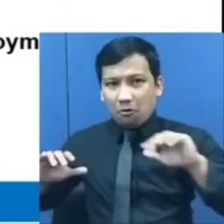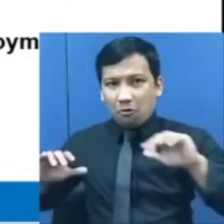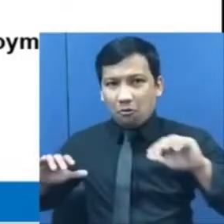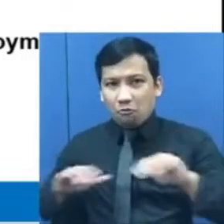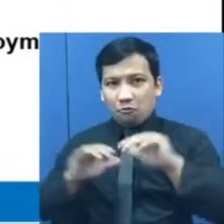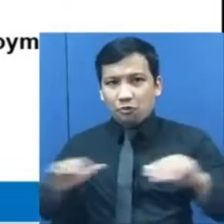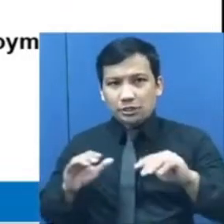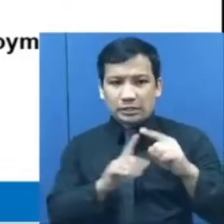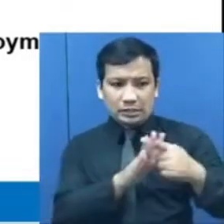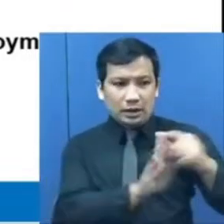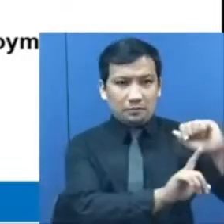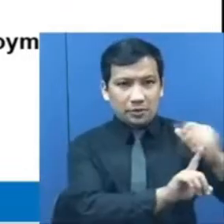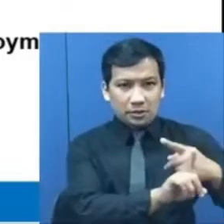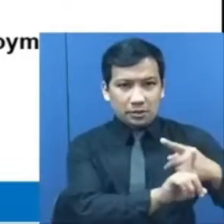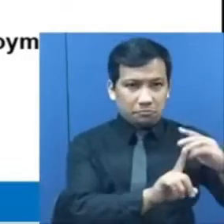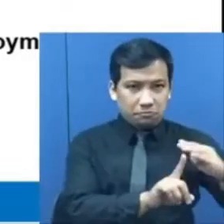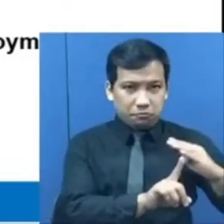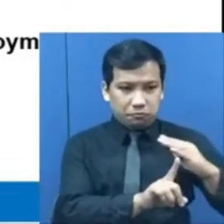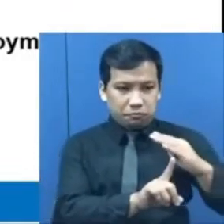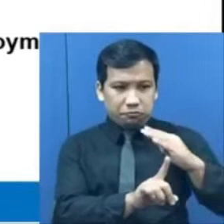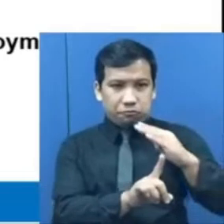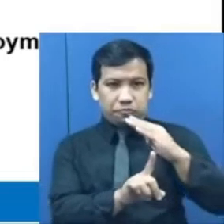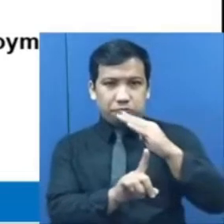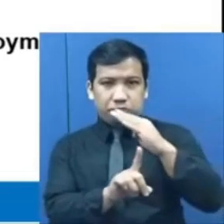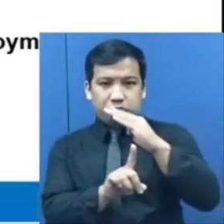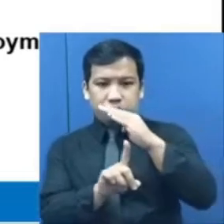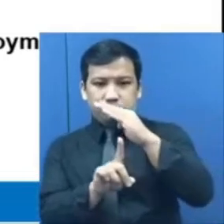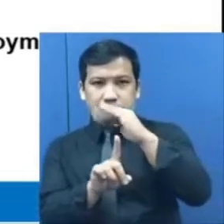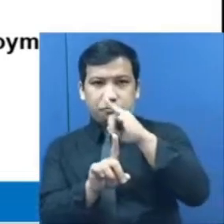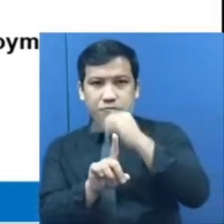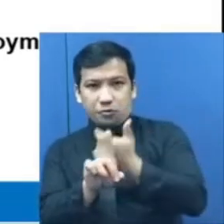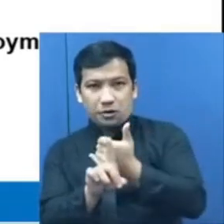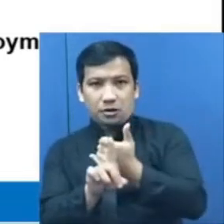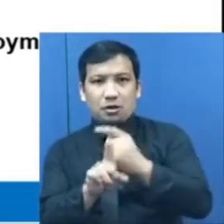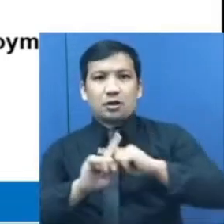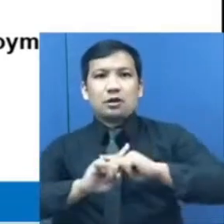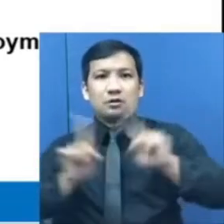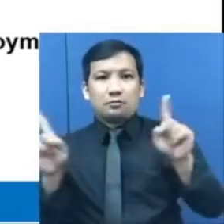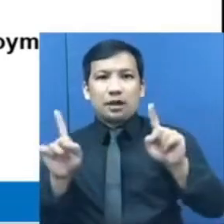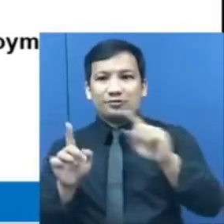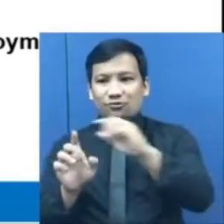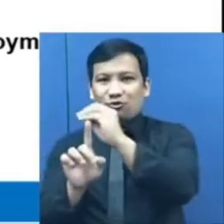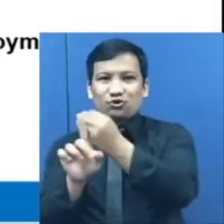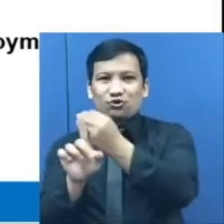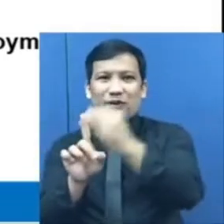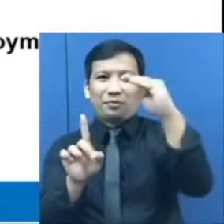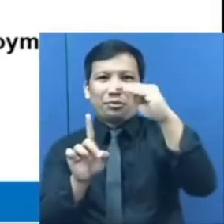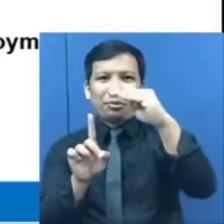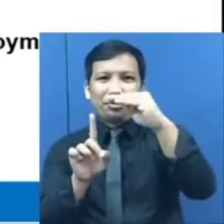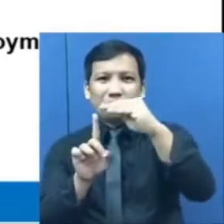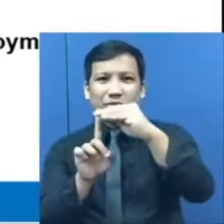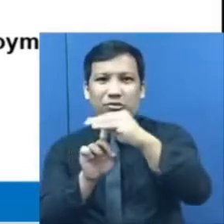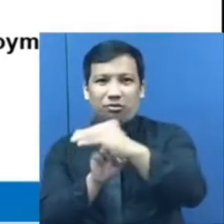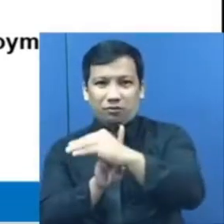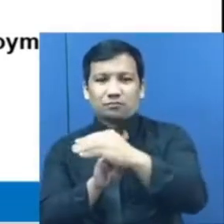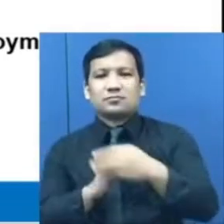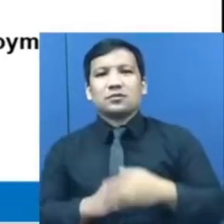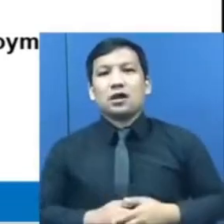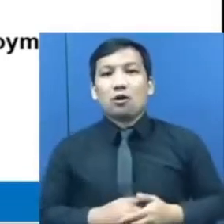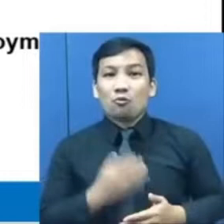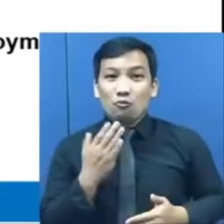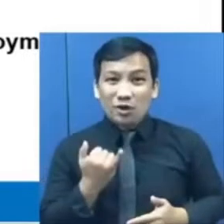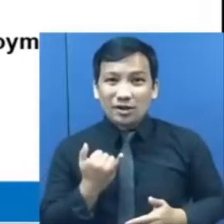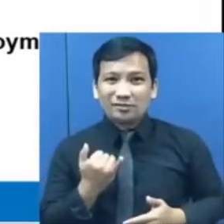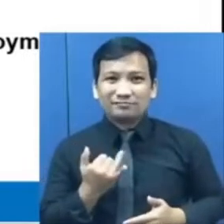hanggang Hunyo 2021, maliban sa buwan ng Oktubre 2020 at Abril 2021. Ito ay